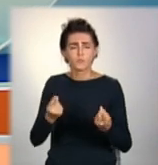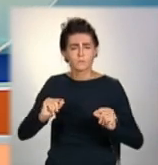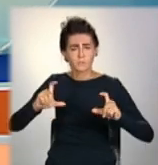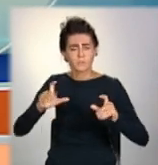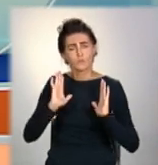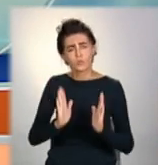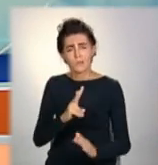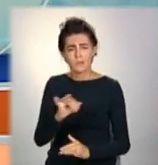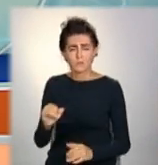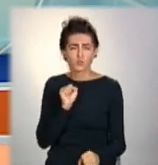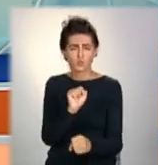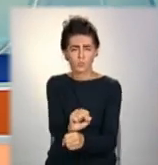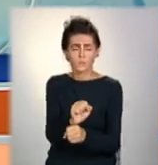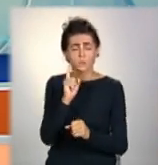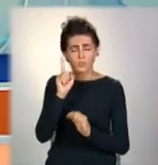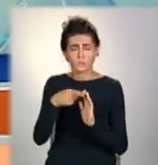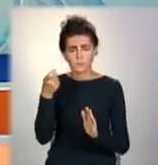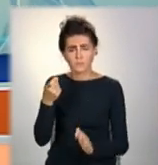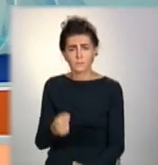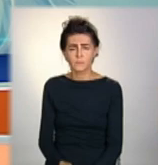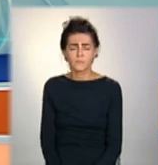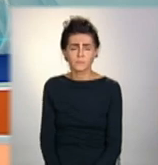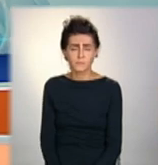зупиняться, розбиралися мої колеги.